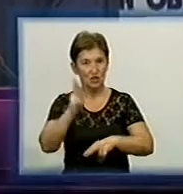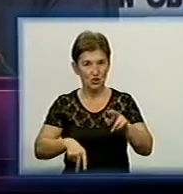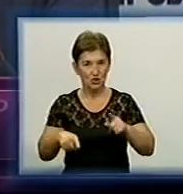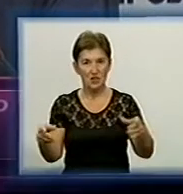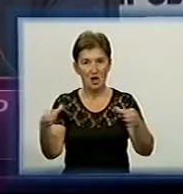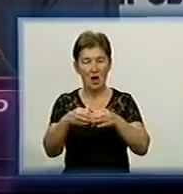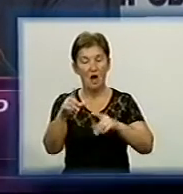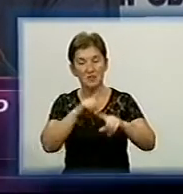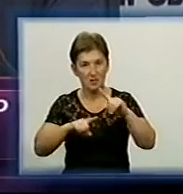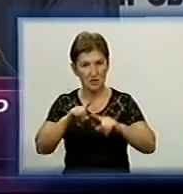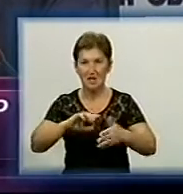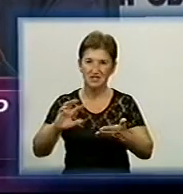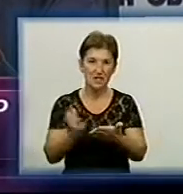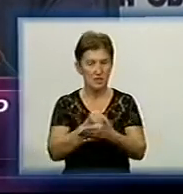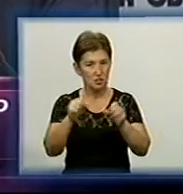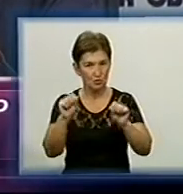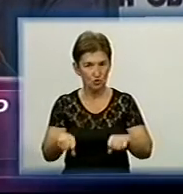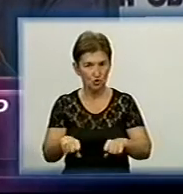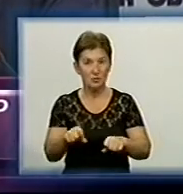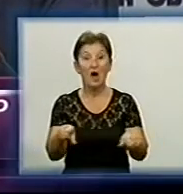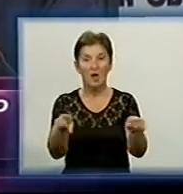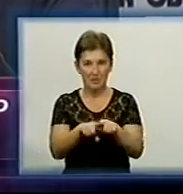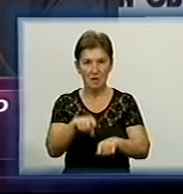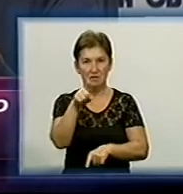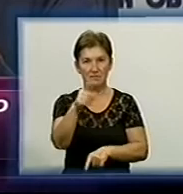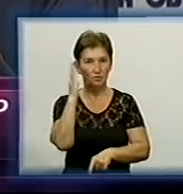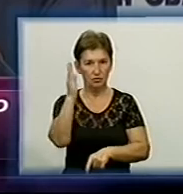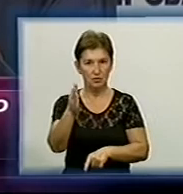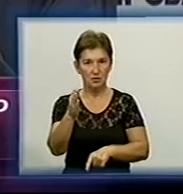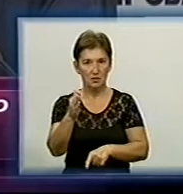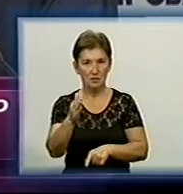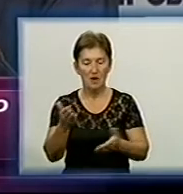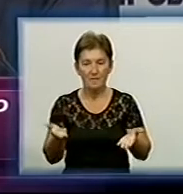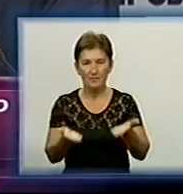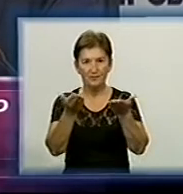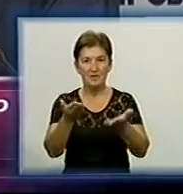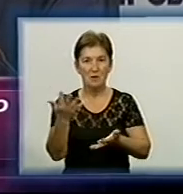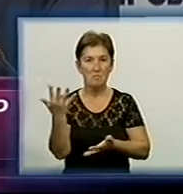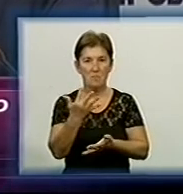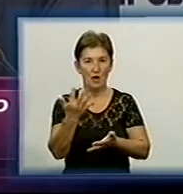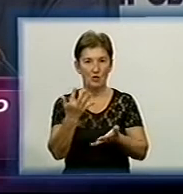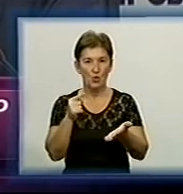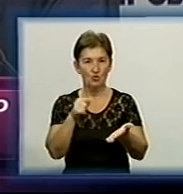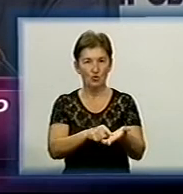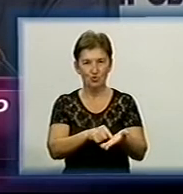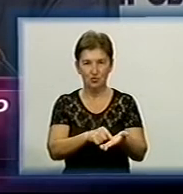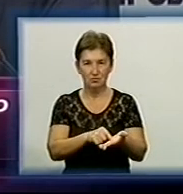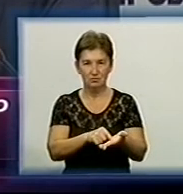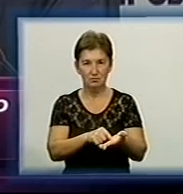знайдіть можливість, і я поступлю так само Піднімайте п'яту точку і